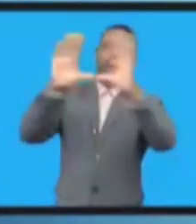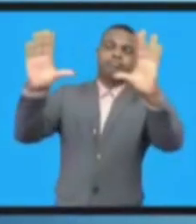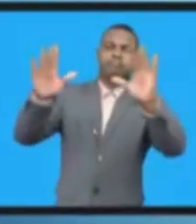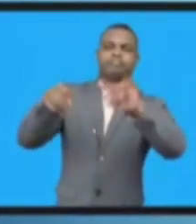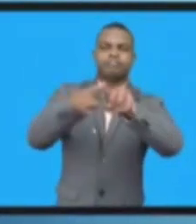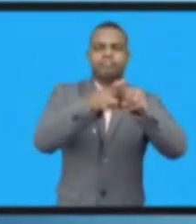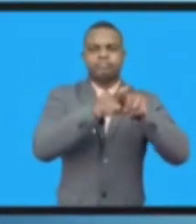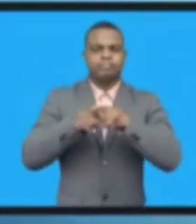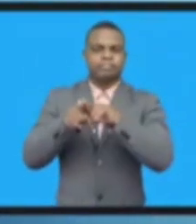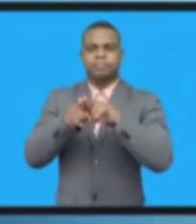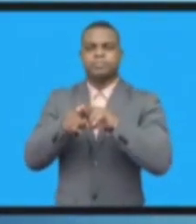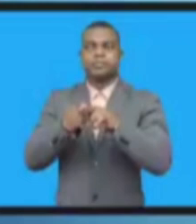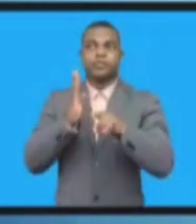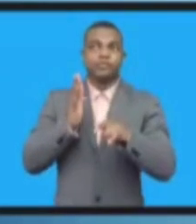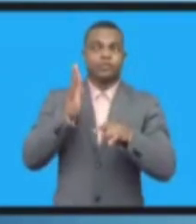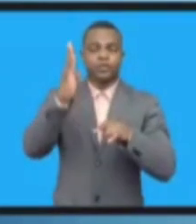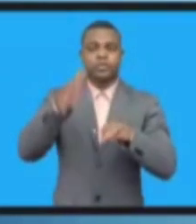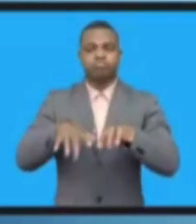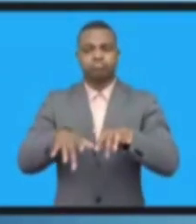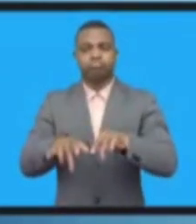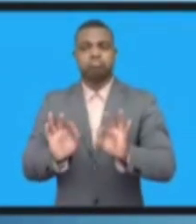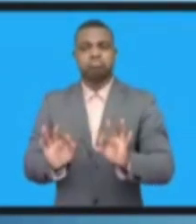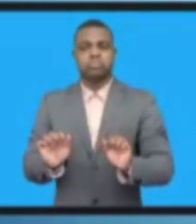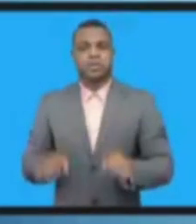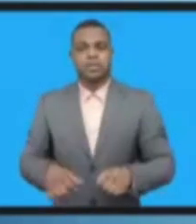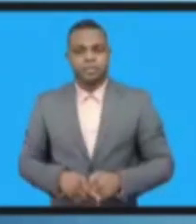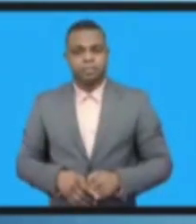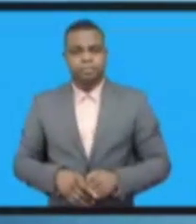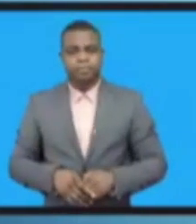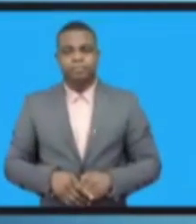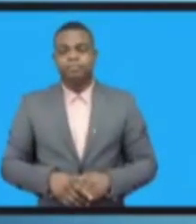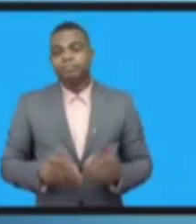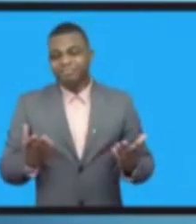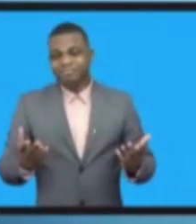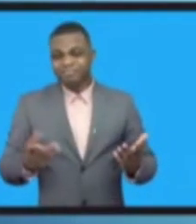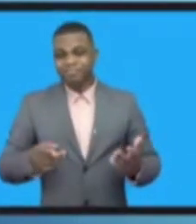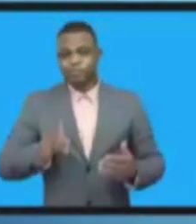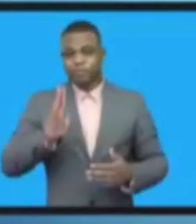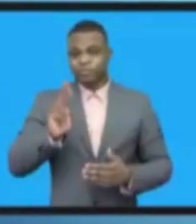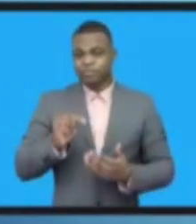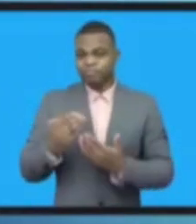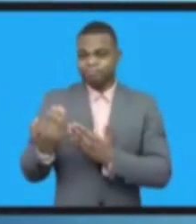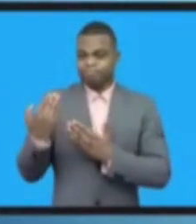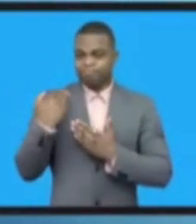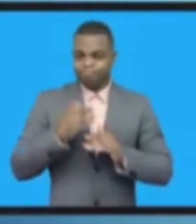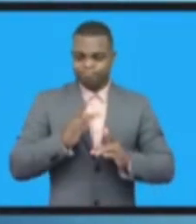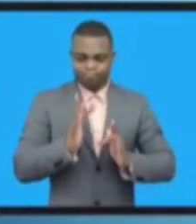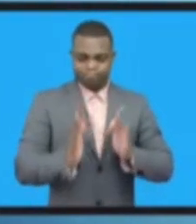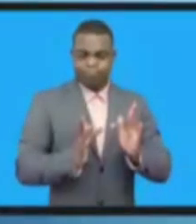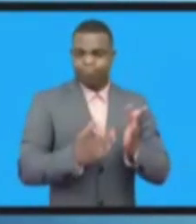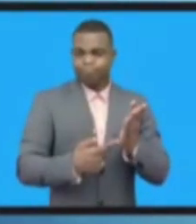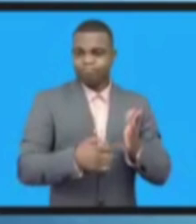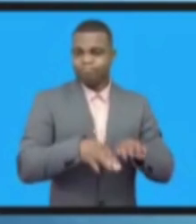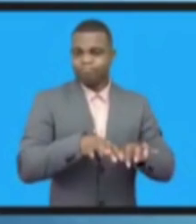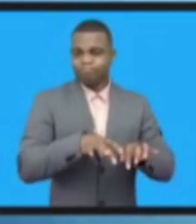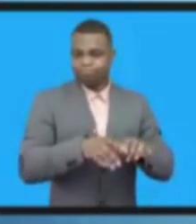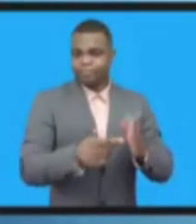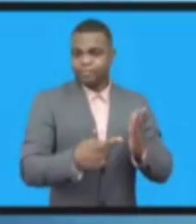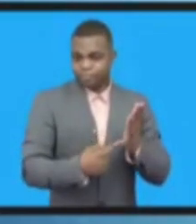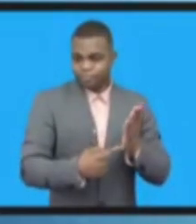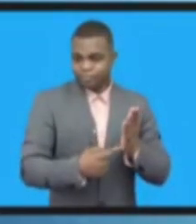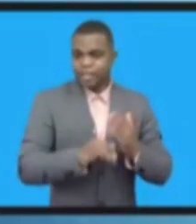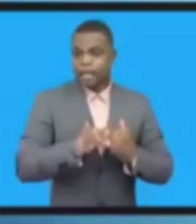видение для нашего общего цифрового будущего. А МСЭ, агентство ООН по